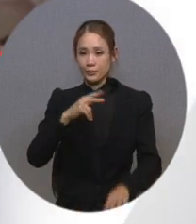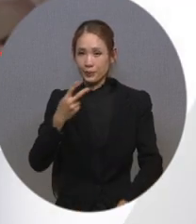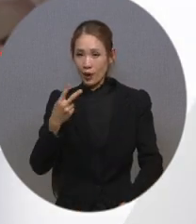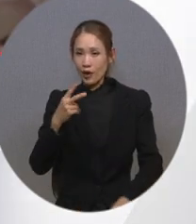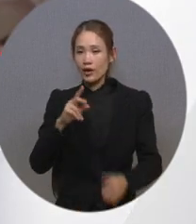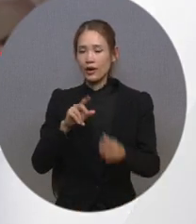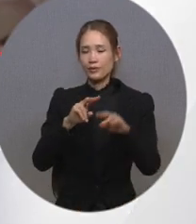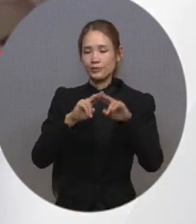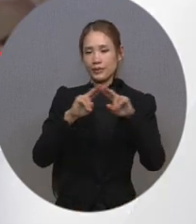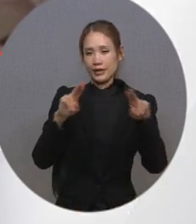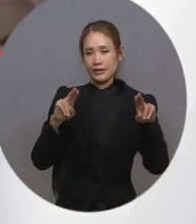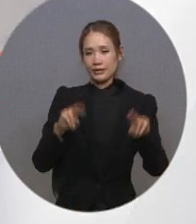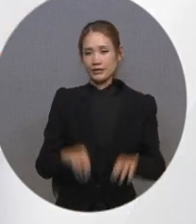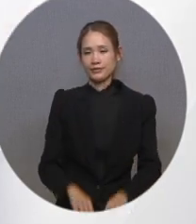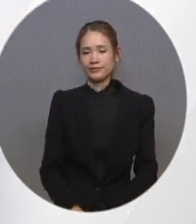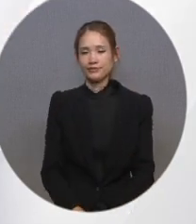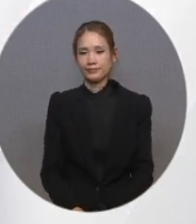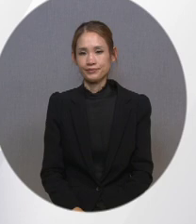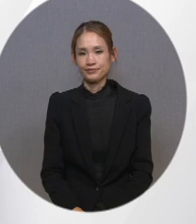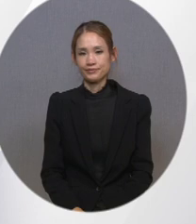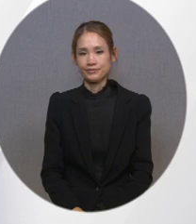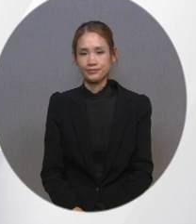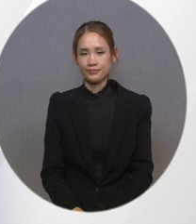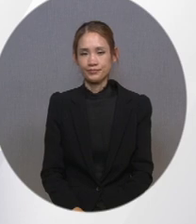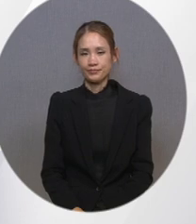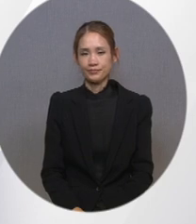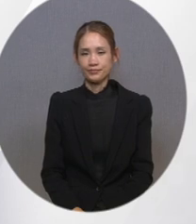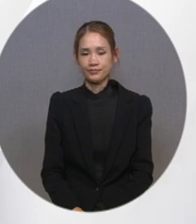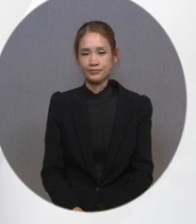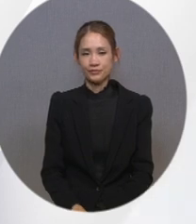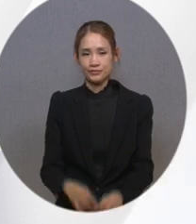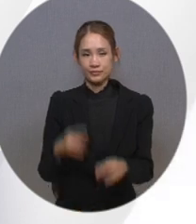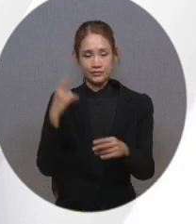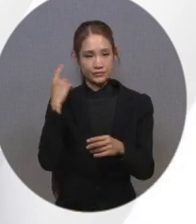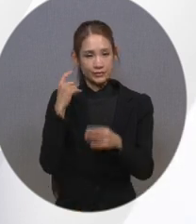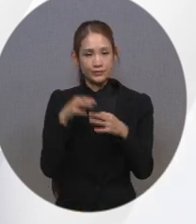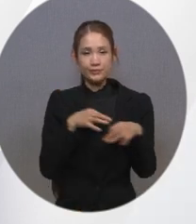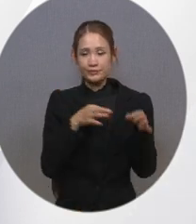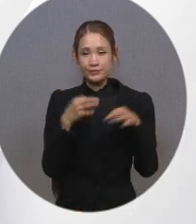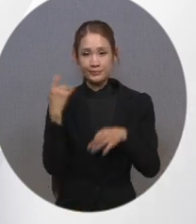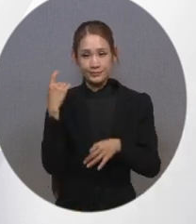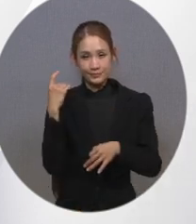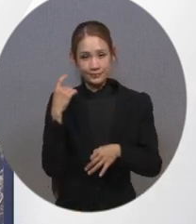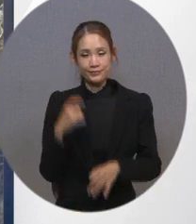해제됩니다. 화면 해설 방송 시연 음성을 들어보겠습니다.